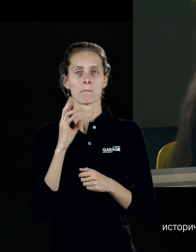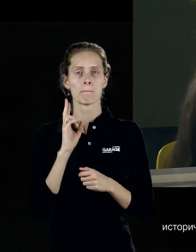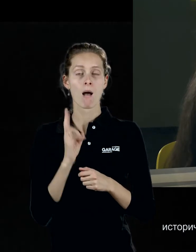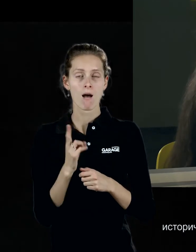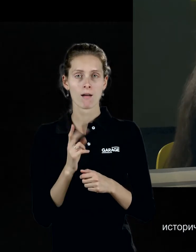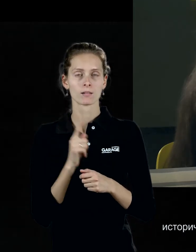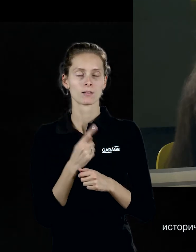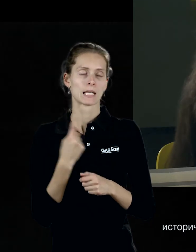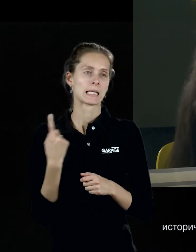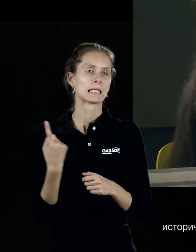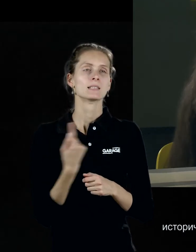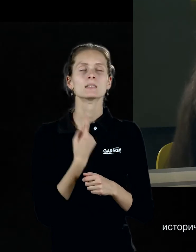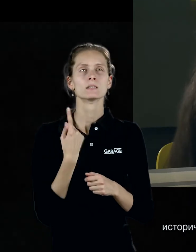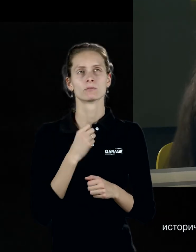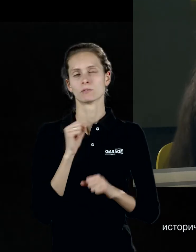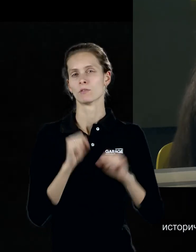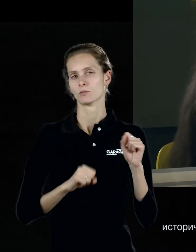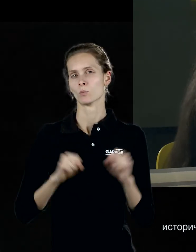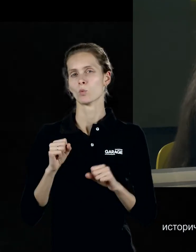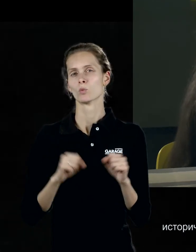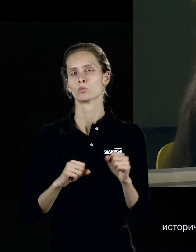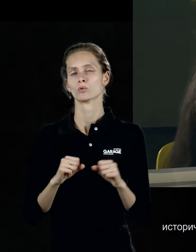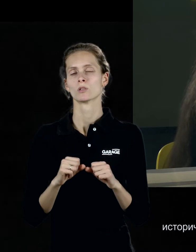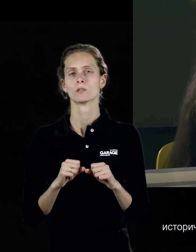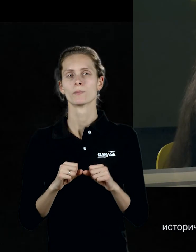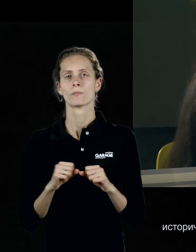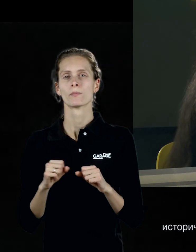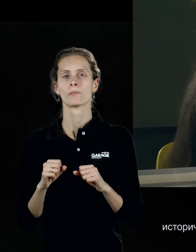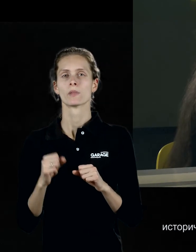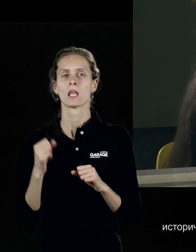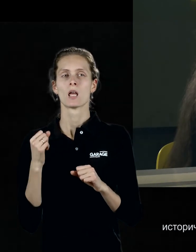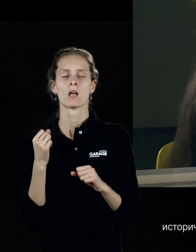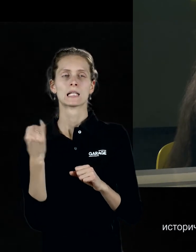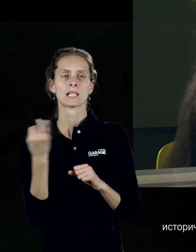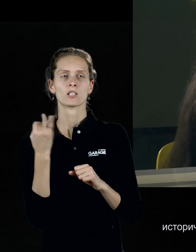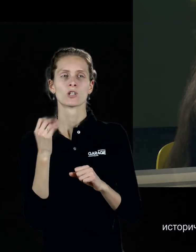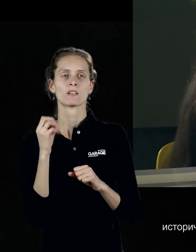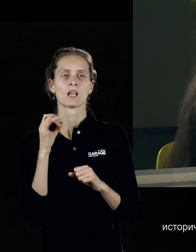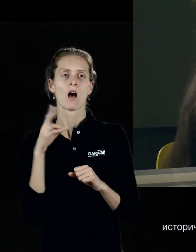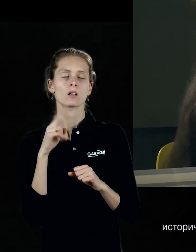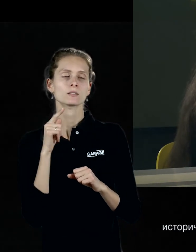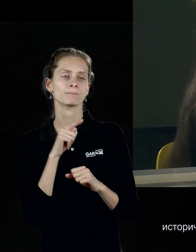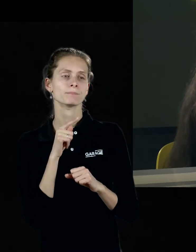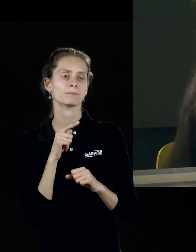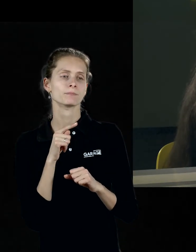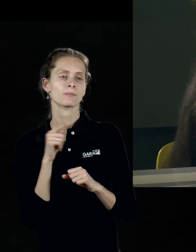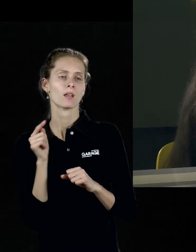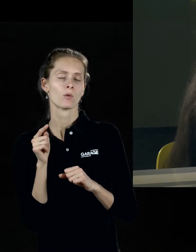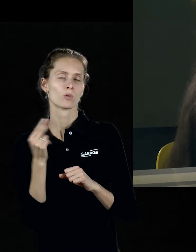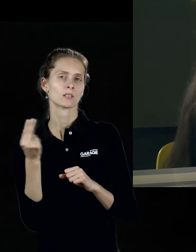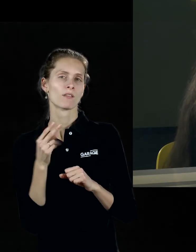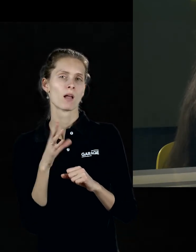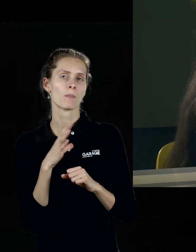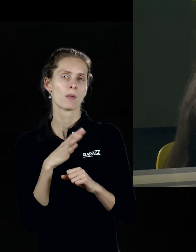единственный, может быть, в историческом авангарде представитель такого жанра, как анимализм. Он